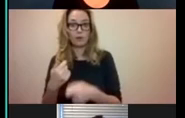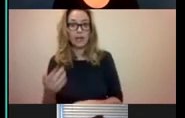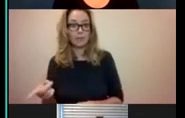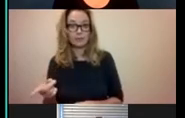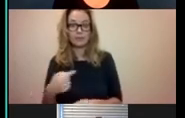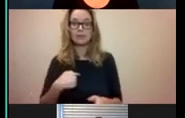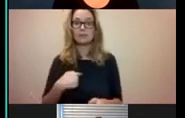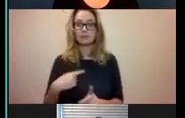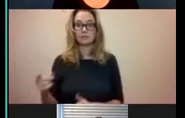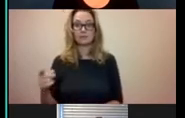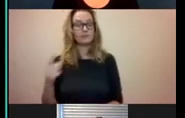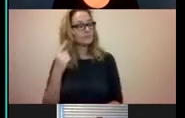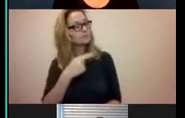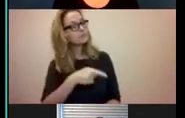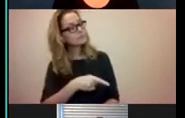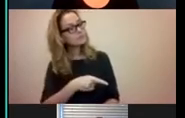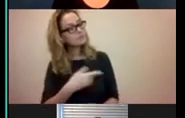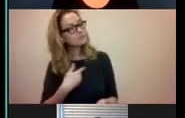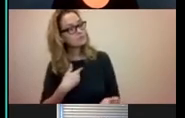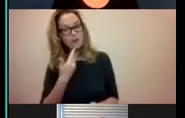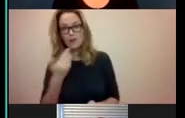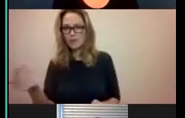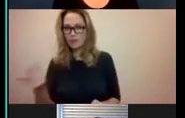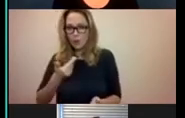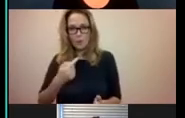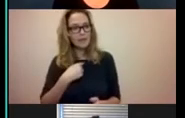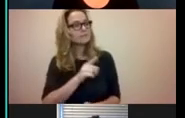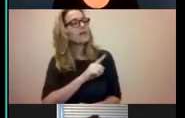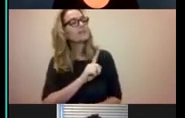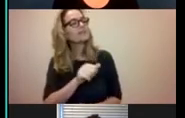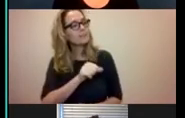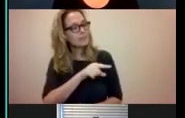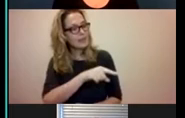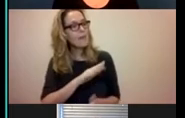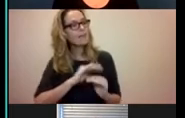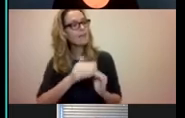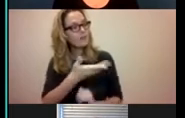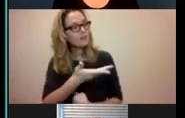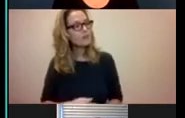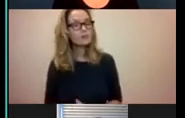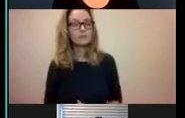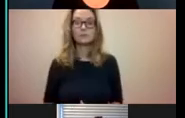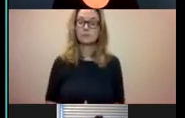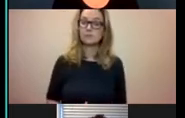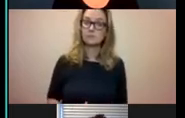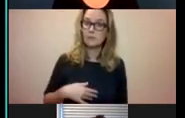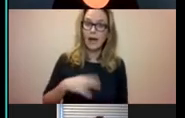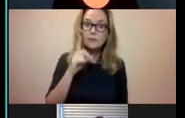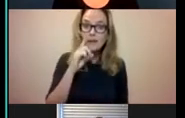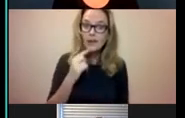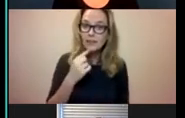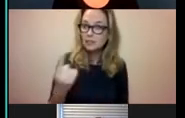vroeg die dame van het audiologisch centrum, van, wat is er met die andere jongen aan de hand? Nou, zei mijn vader, die